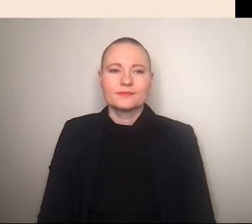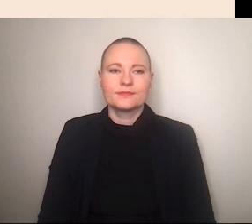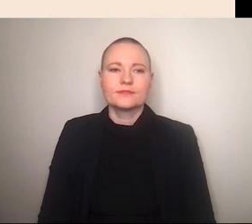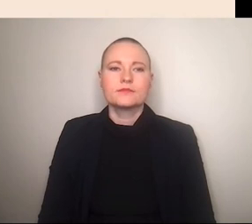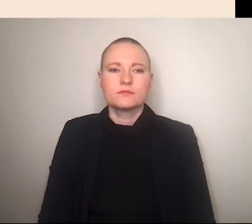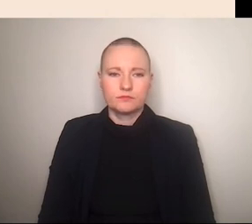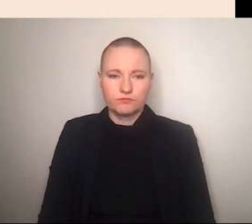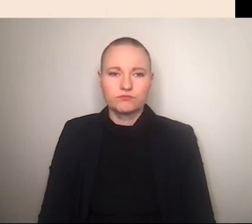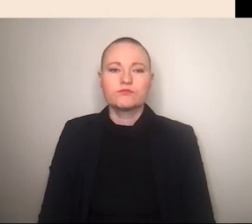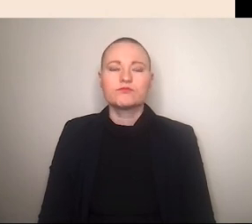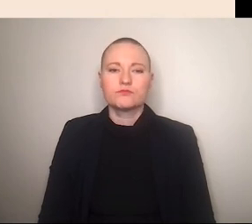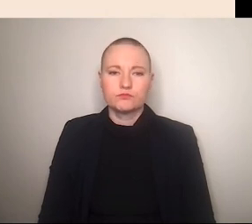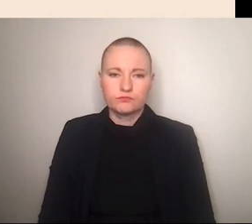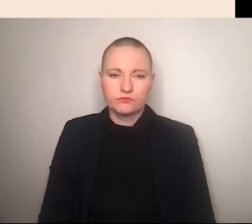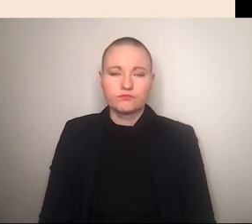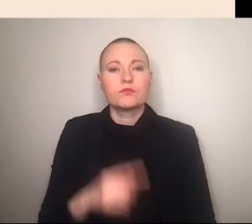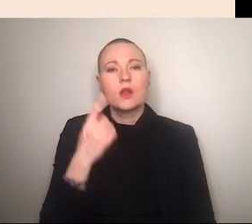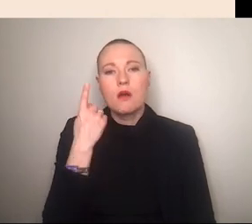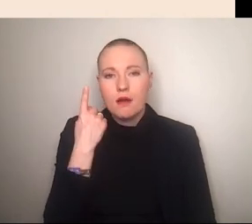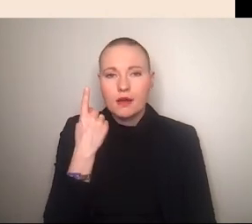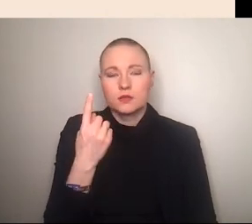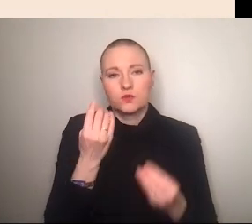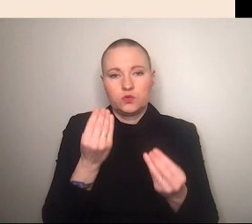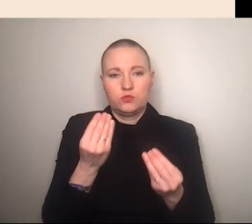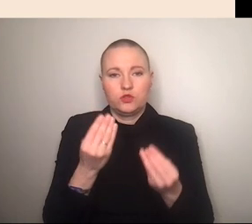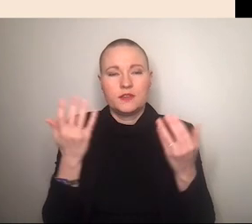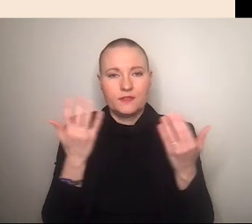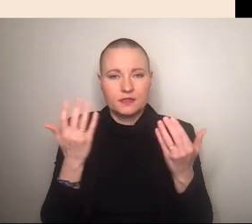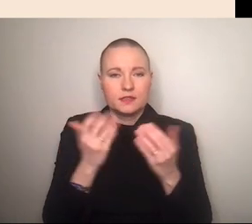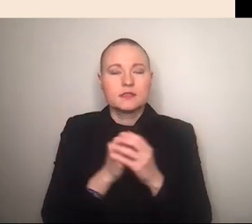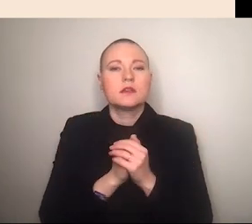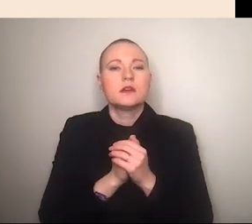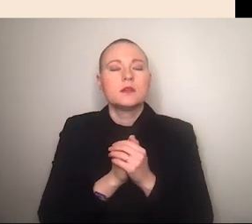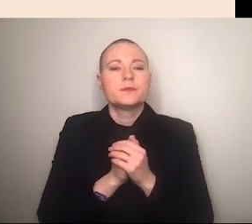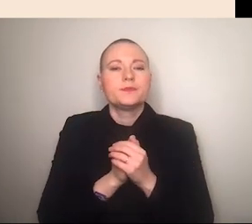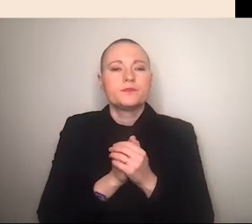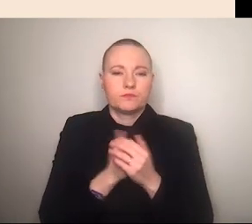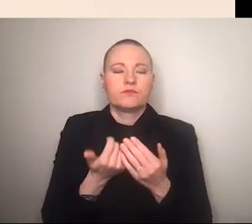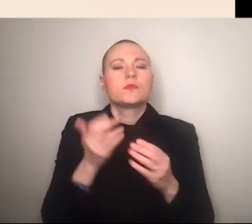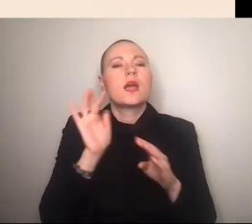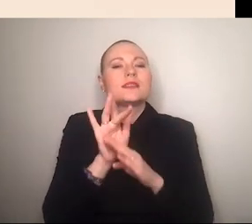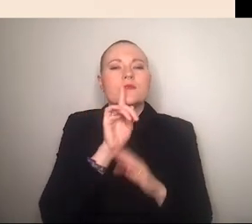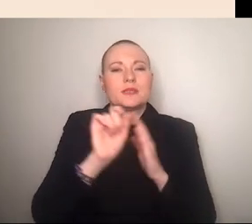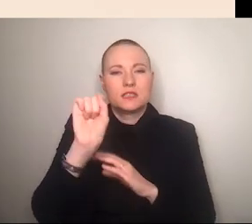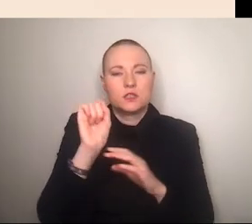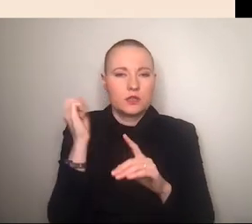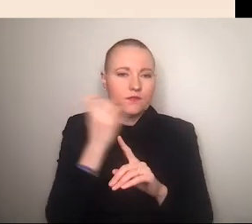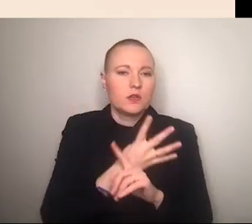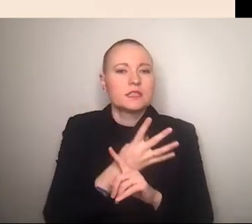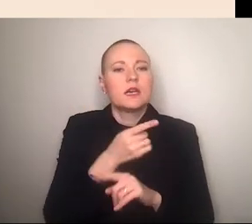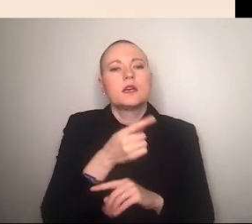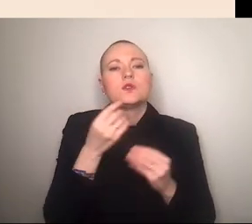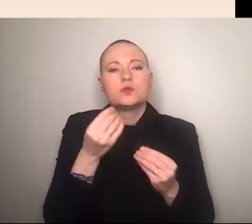genau eine praktik um sozusagen die die oder die genutzt wird von antifeministischen influencerinnen bezeichnen wir